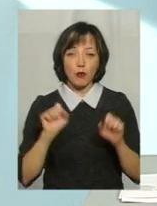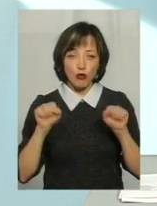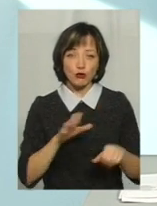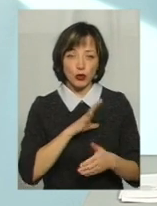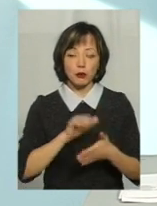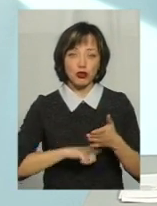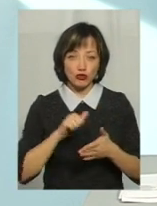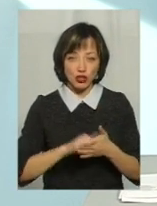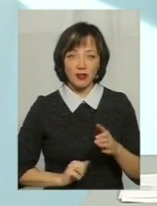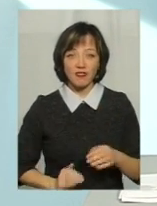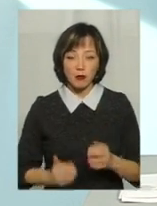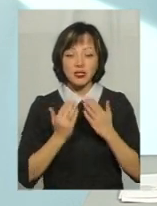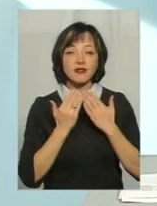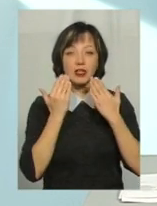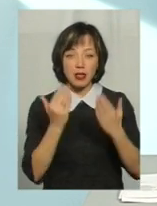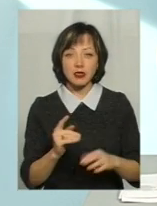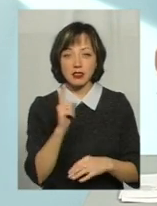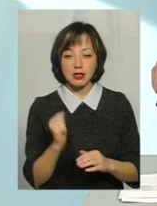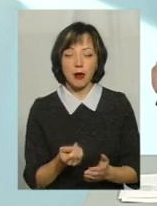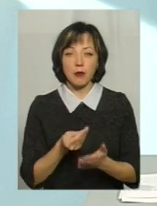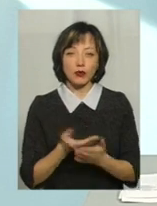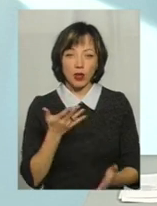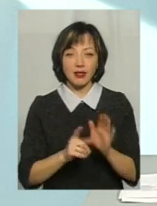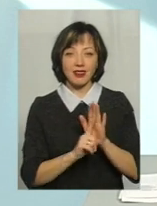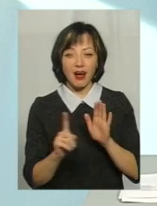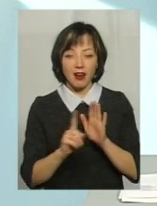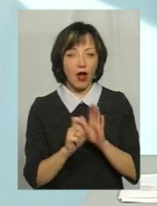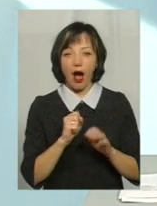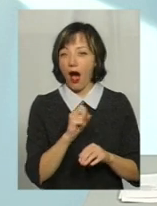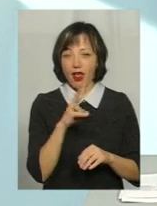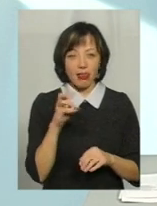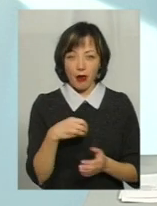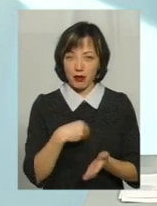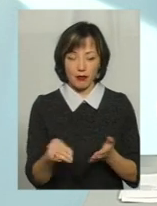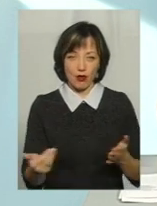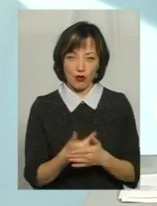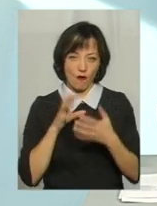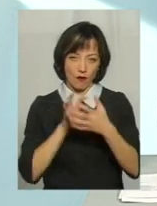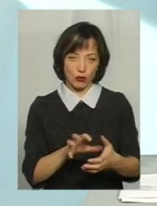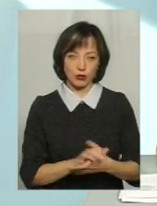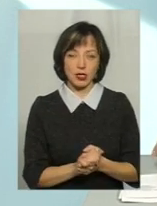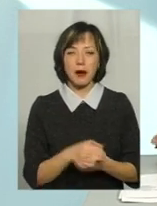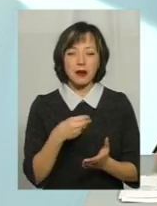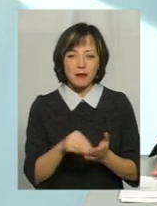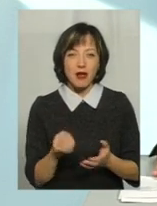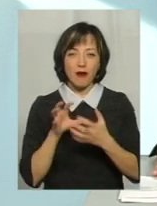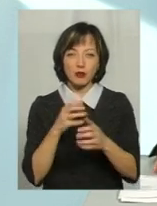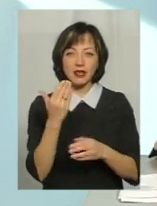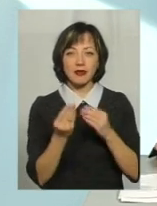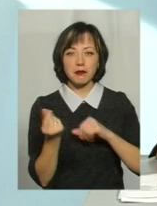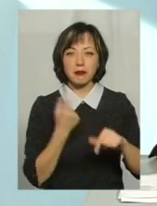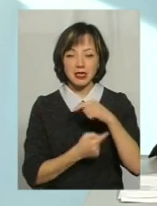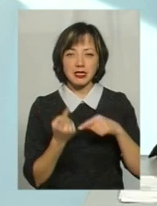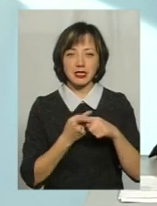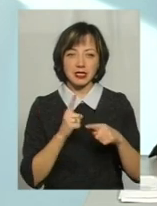перевізника звертатися за підвищенням тарифу, а не придбання транспортних засобів. Придбання транспортних засобів – це їхній бізнес,